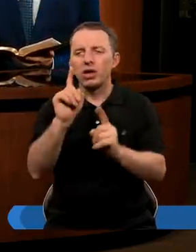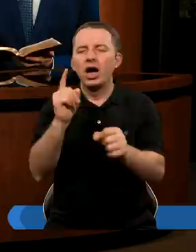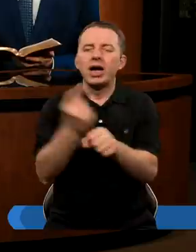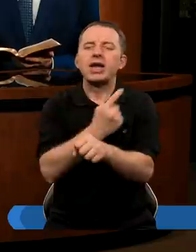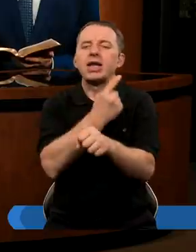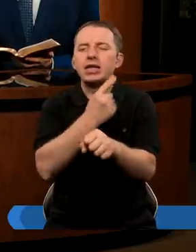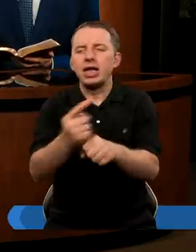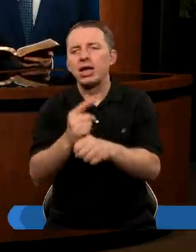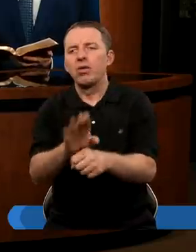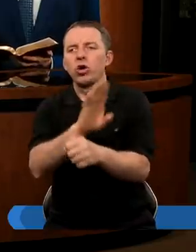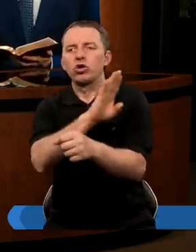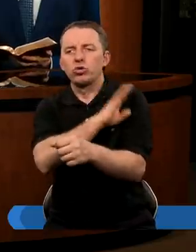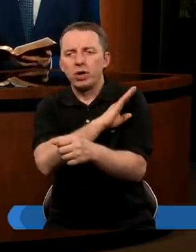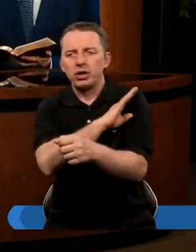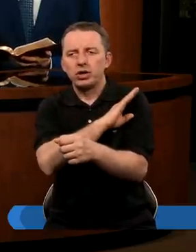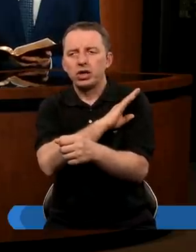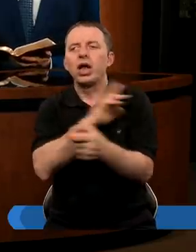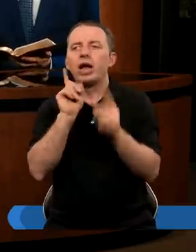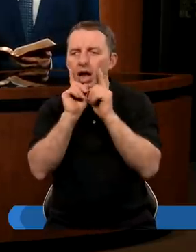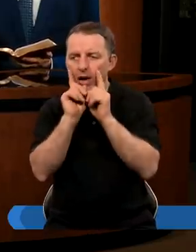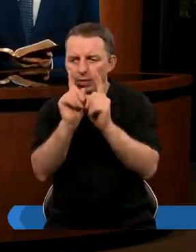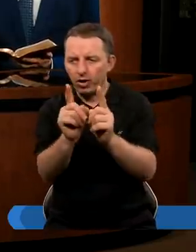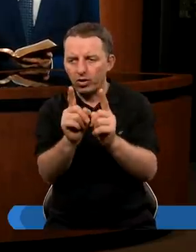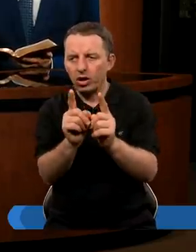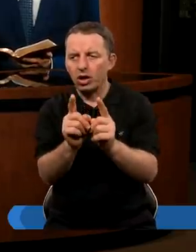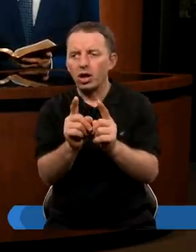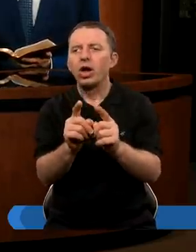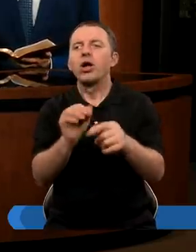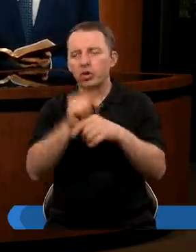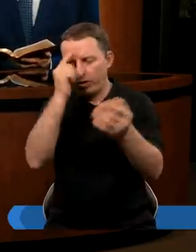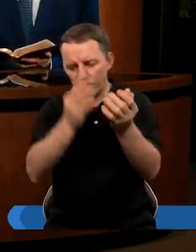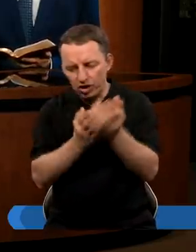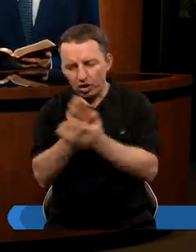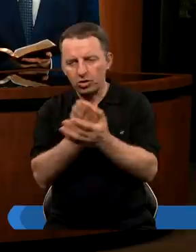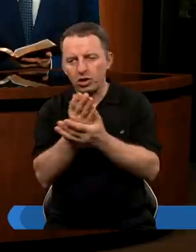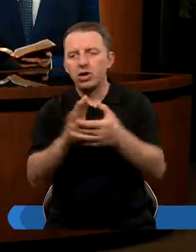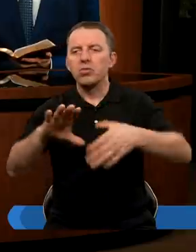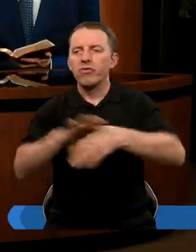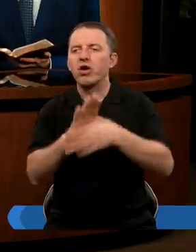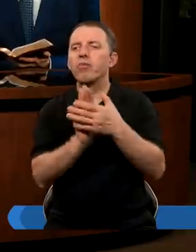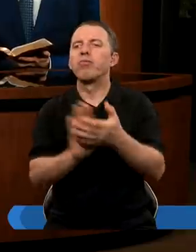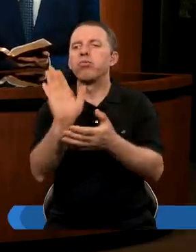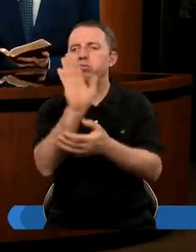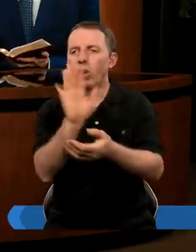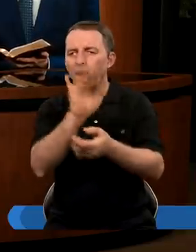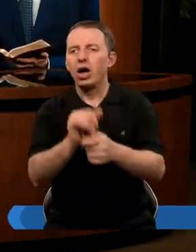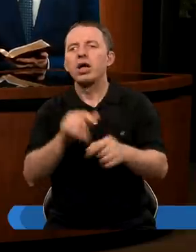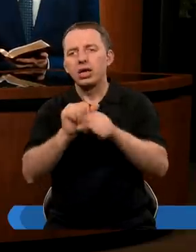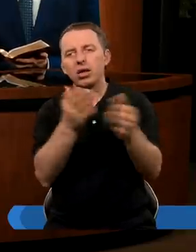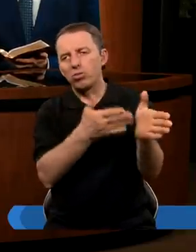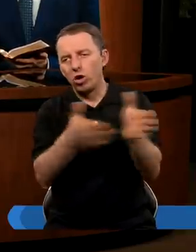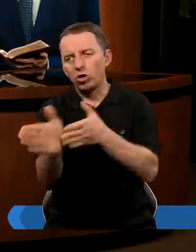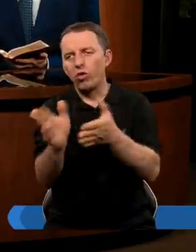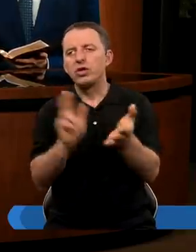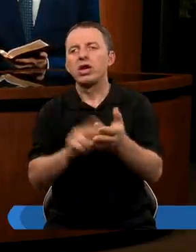ryzykiem śmierci, dopiero wtedy możemy naprawdę powiedzieć, że wierzymy w Boga. Jest kiedy